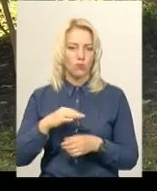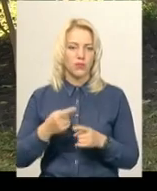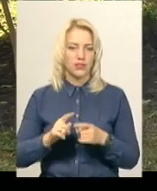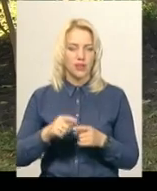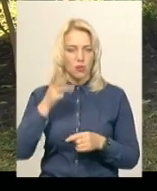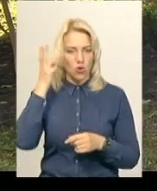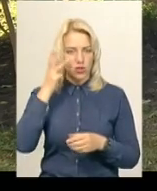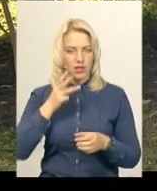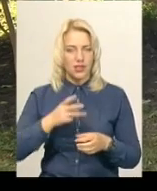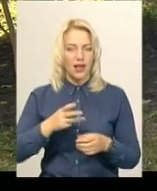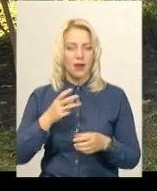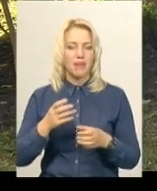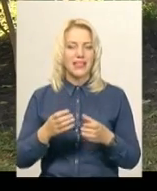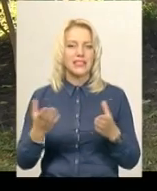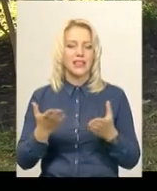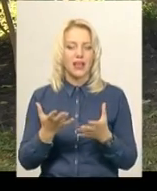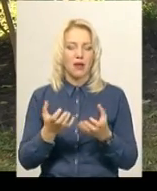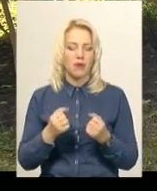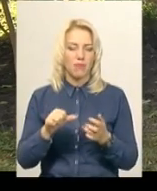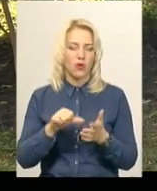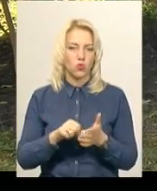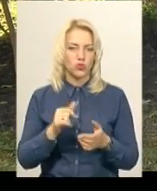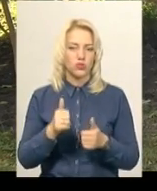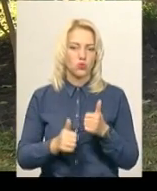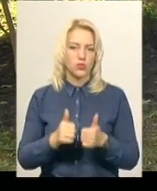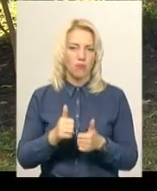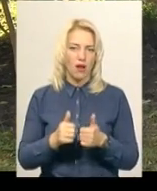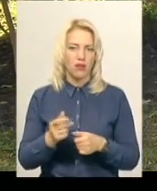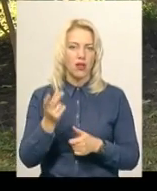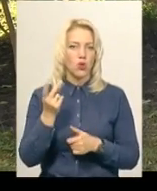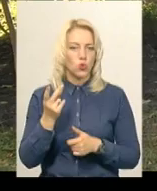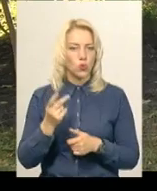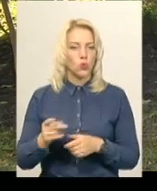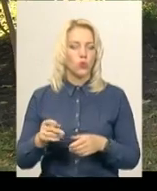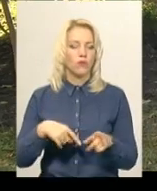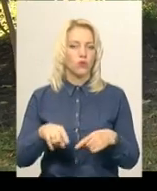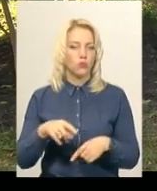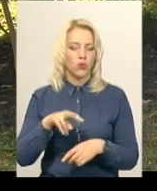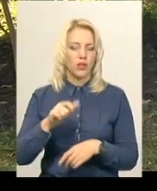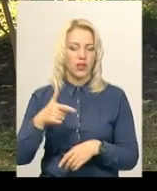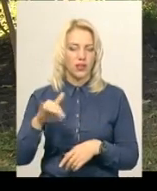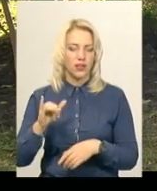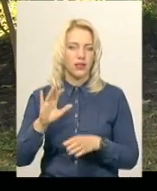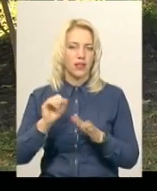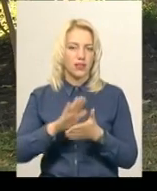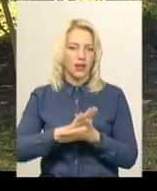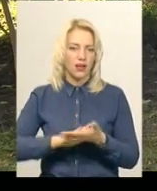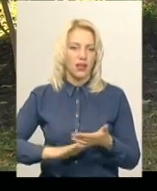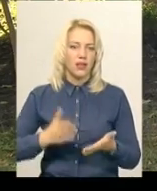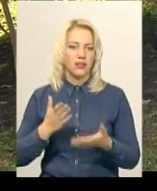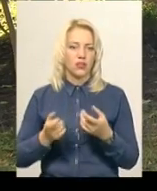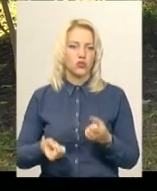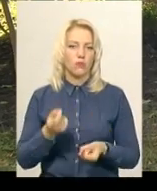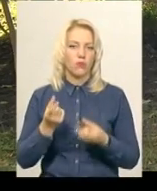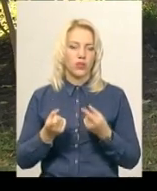Поділля Хмельницький, яка приймає участь у змаганнях другої футбольної ліги. Ну і надалі, якщо проявити